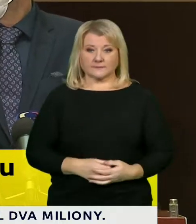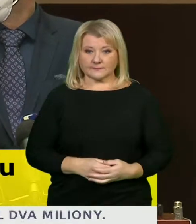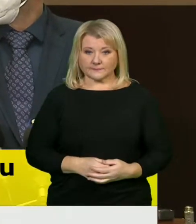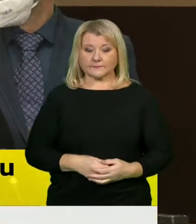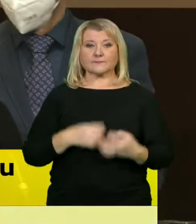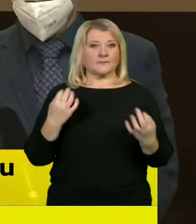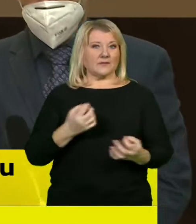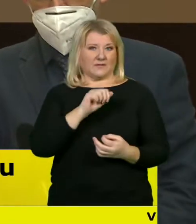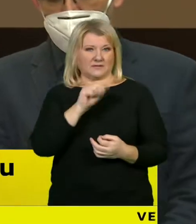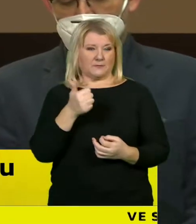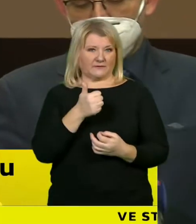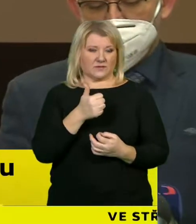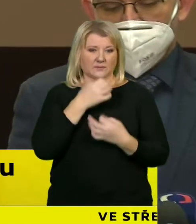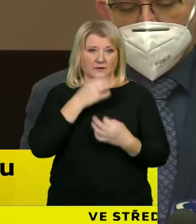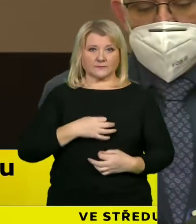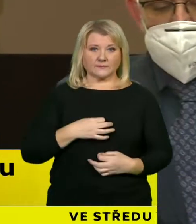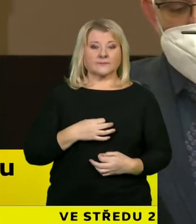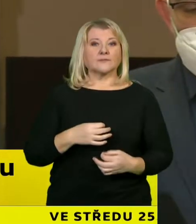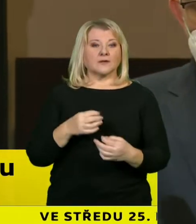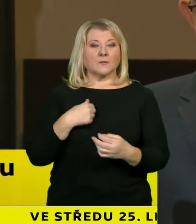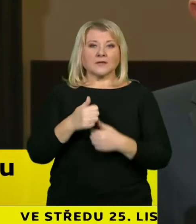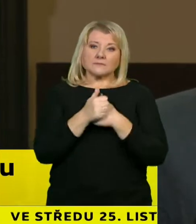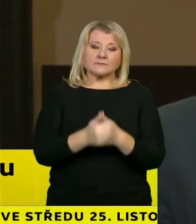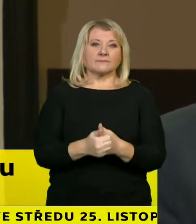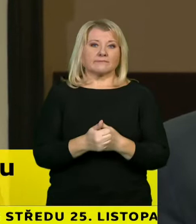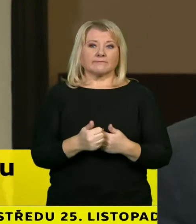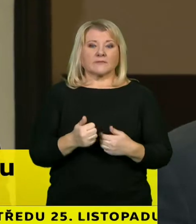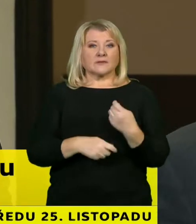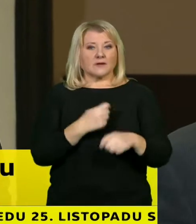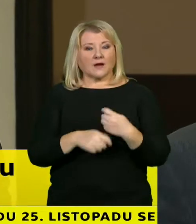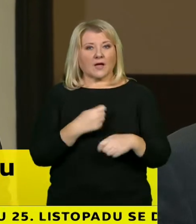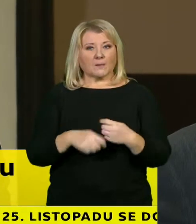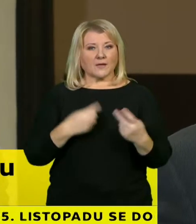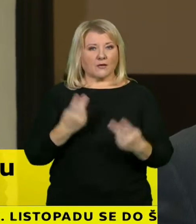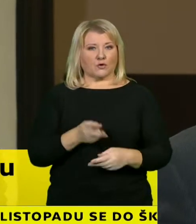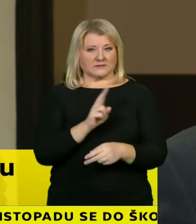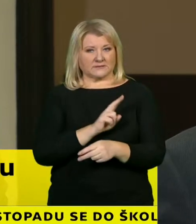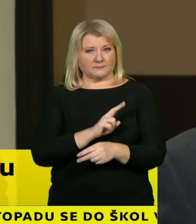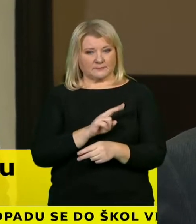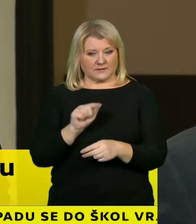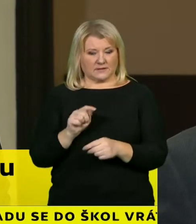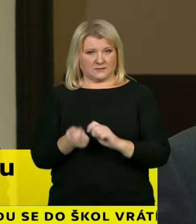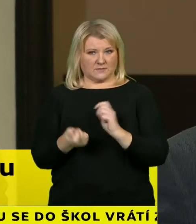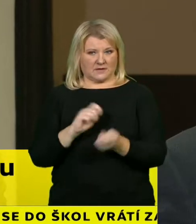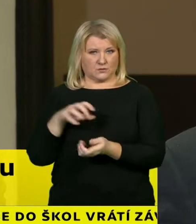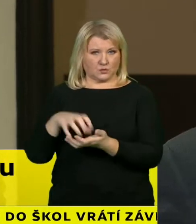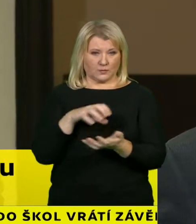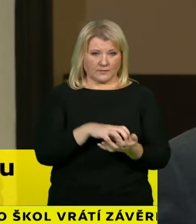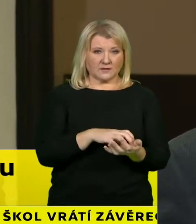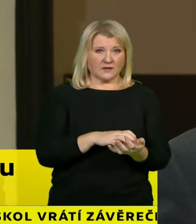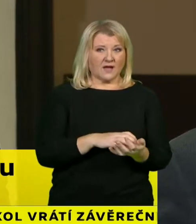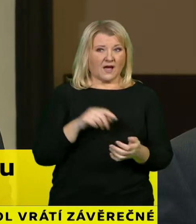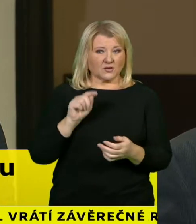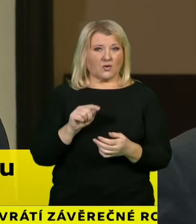vaším prvým dotazem, tak naopak. To, že vycházíme z tříc té realizovatelnosti, tak tu situaci zpřehledňuje.